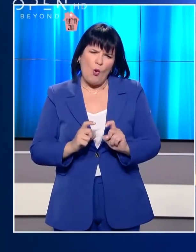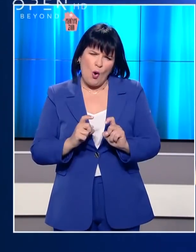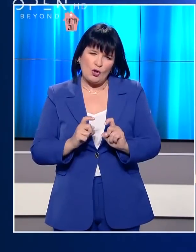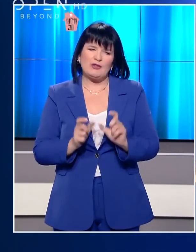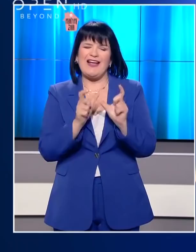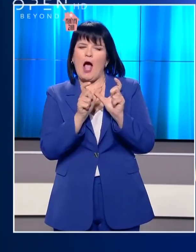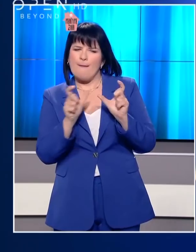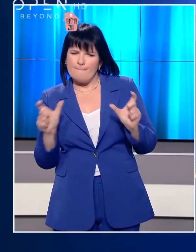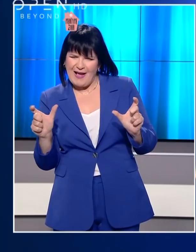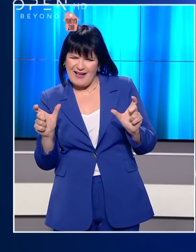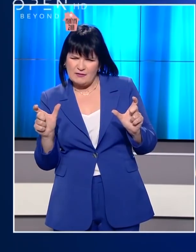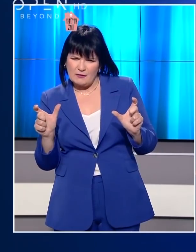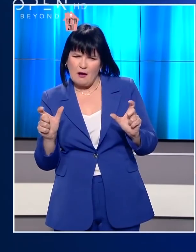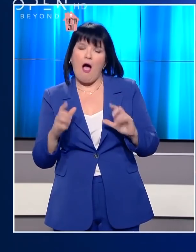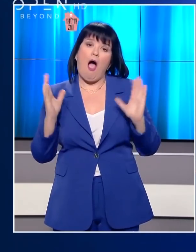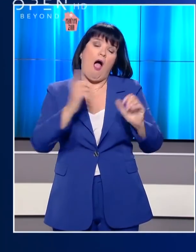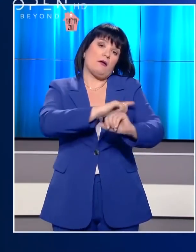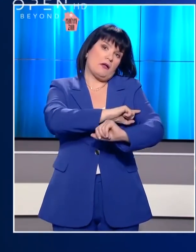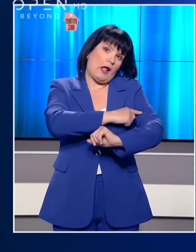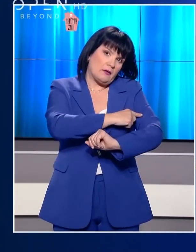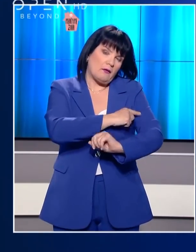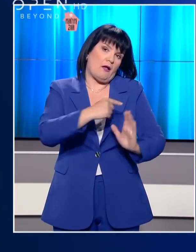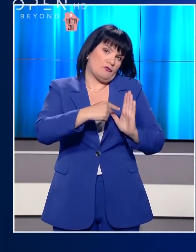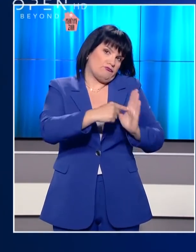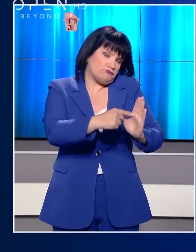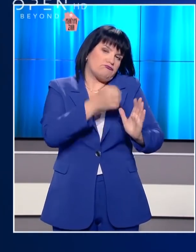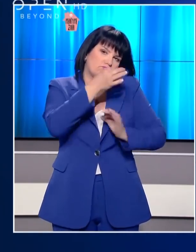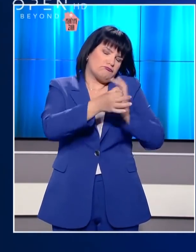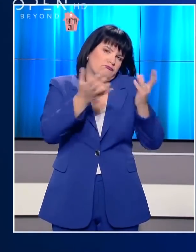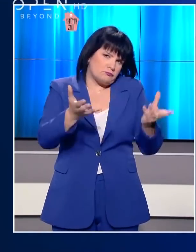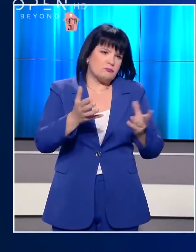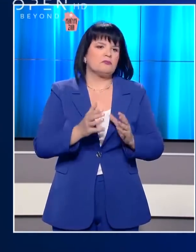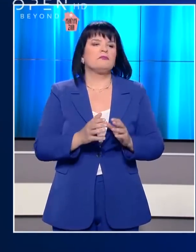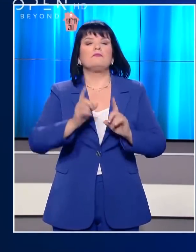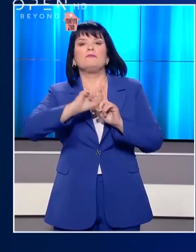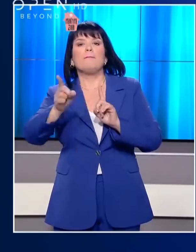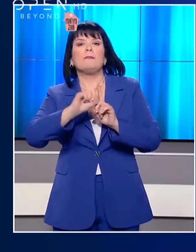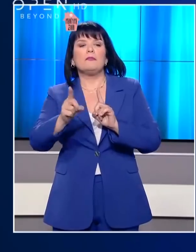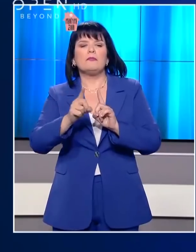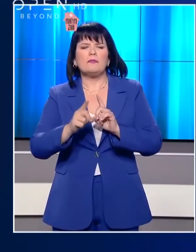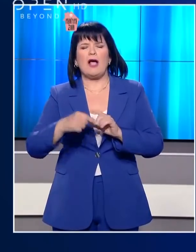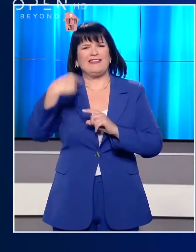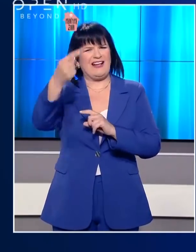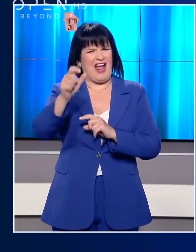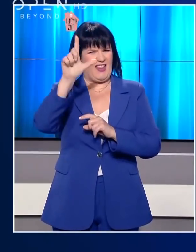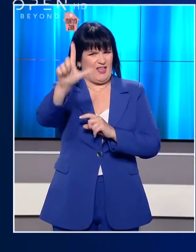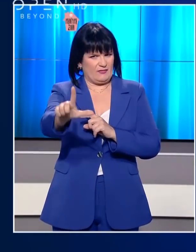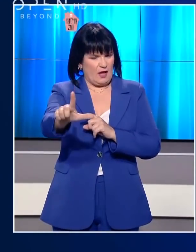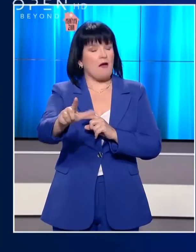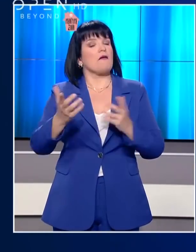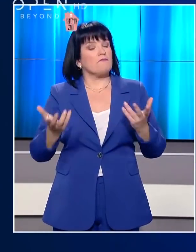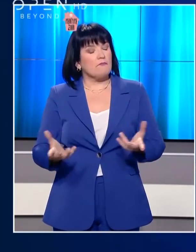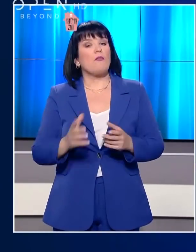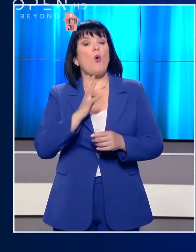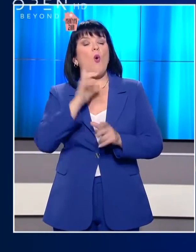ως υποχρεωτικό μέτρο, εκτός βέβαια από αντιδείξεων ιατρικών. Εκτός από τα μέσα μαζικής μεταφοράς, από την ερχόμενη Δευτέρα, οι πολίτες θα